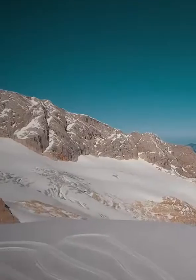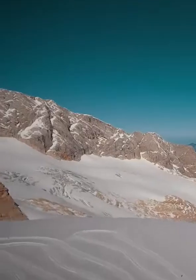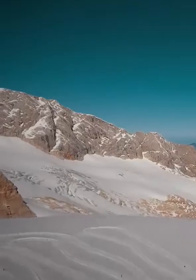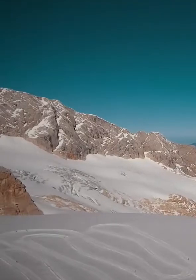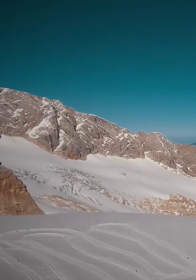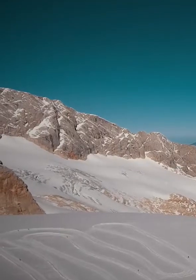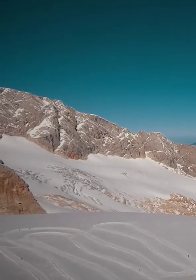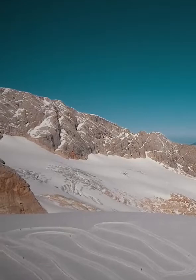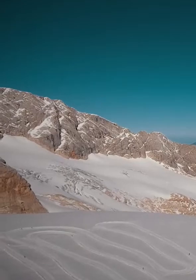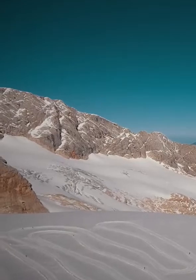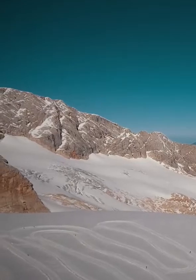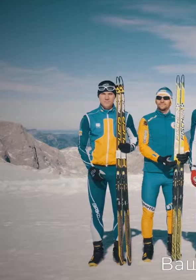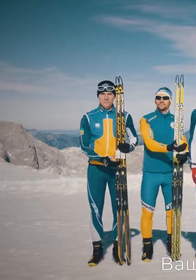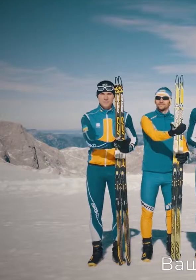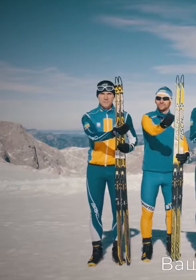Дефлімпійська